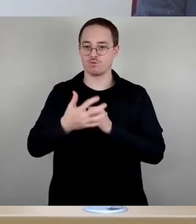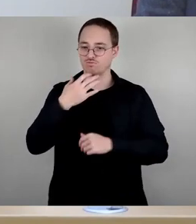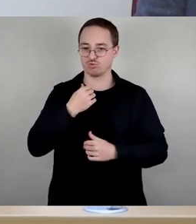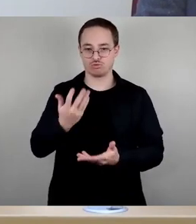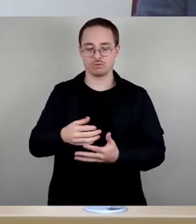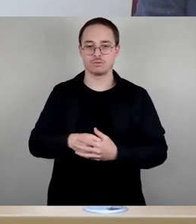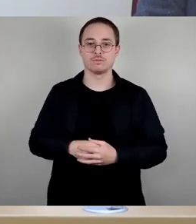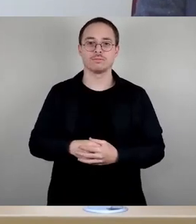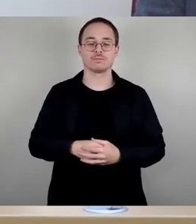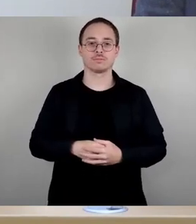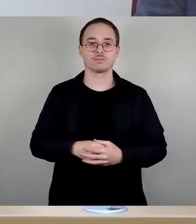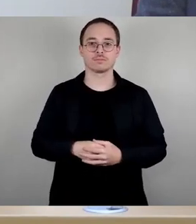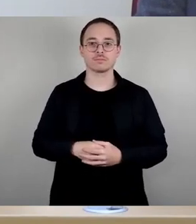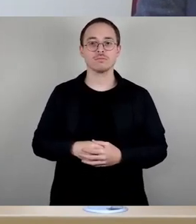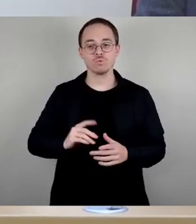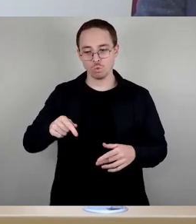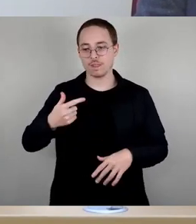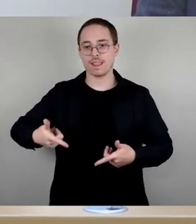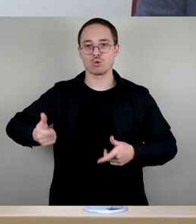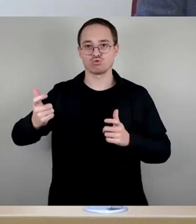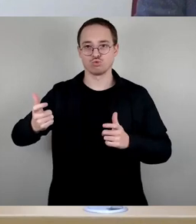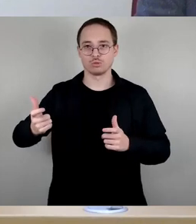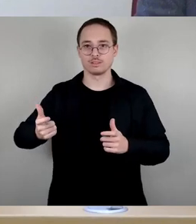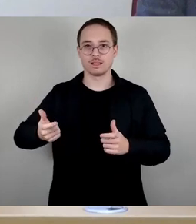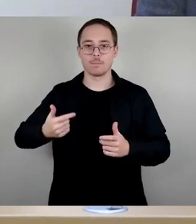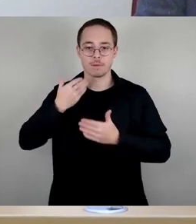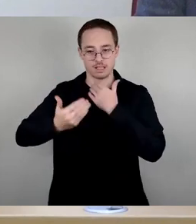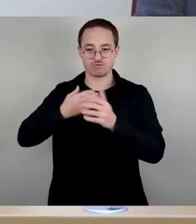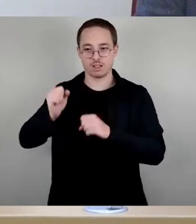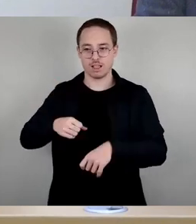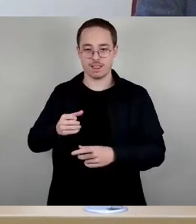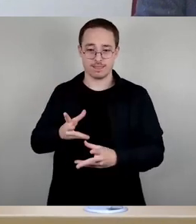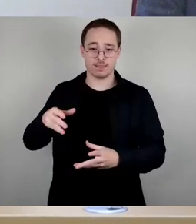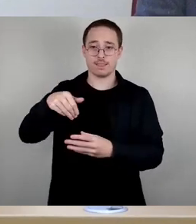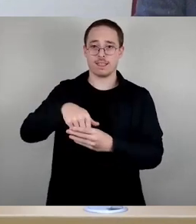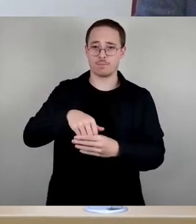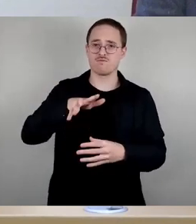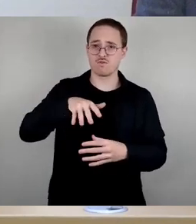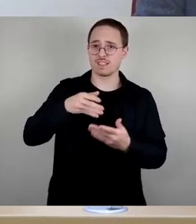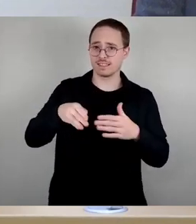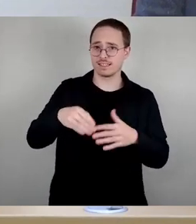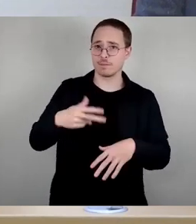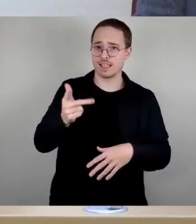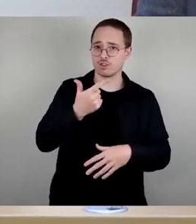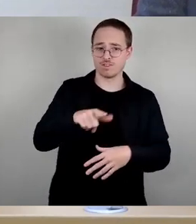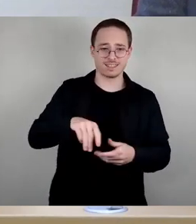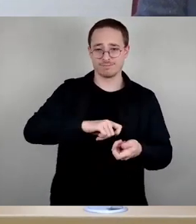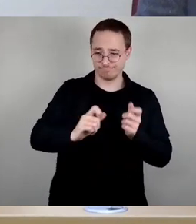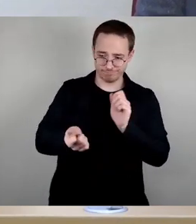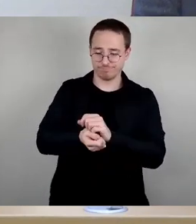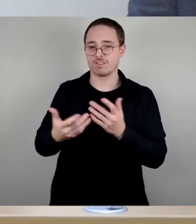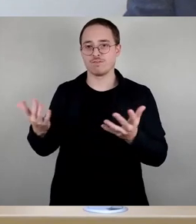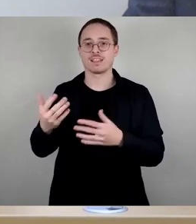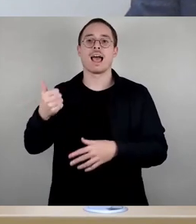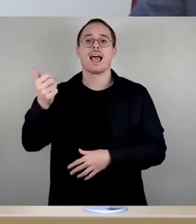also im Ausschussbericht dann statt den 15. Dezember 23. 31. März 24 draus machen